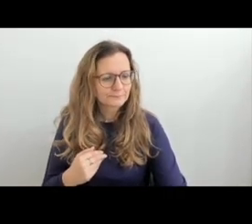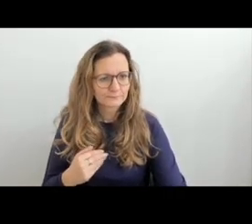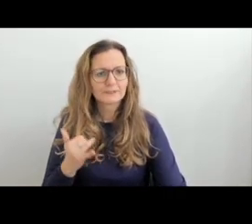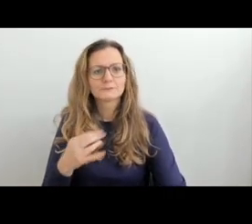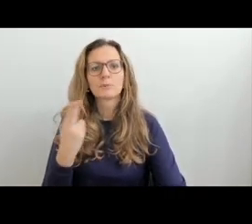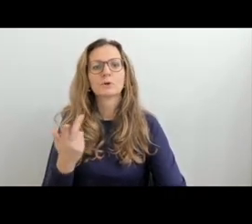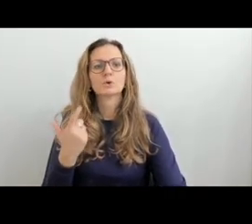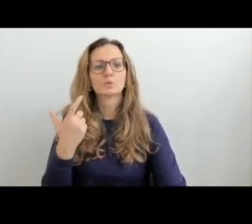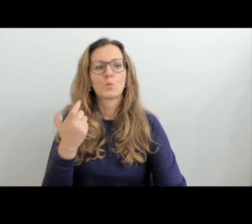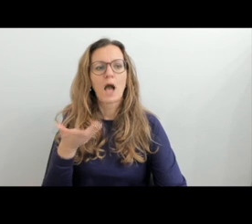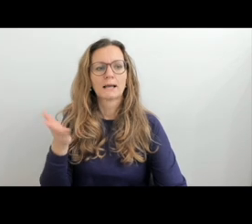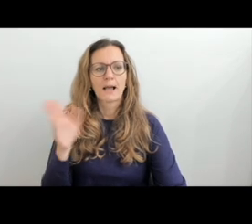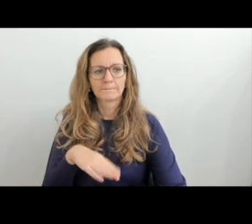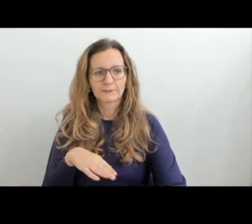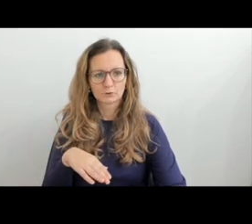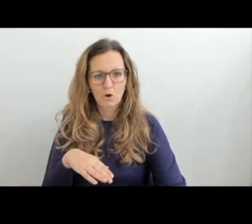Další.